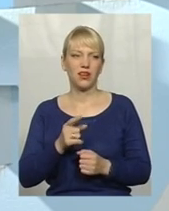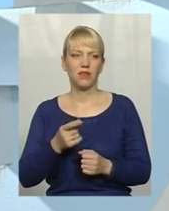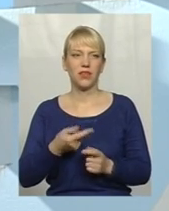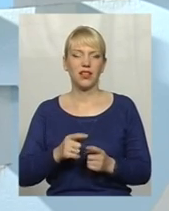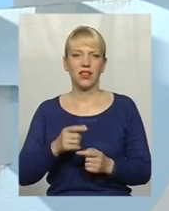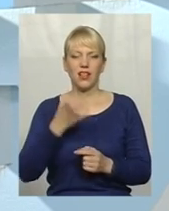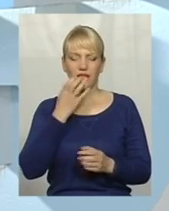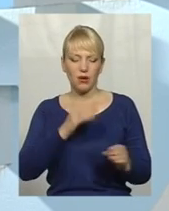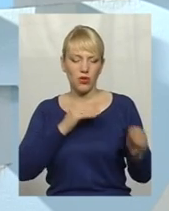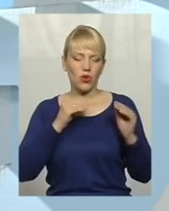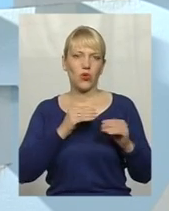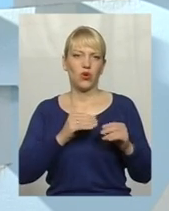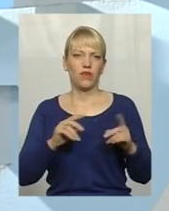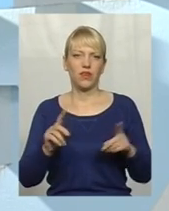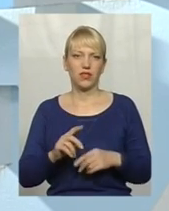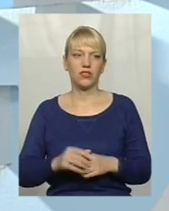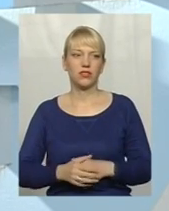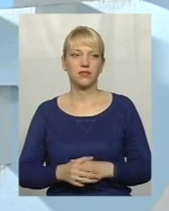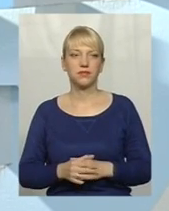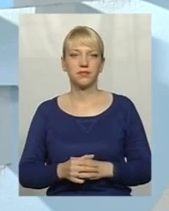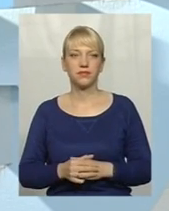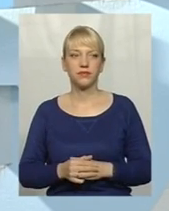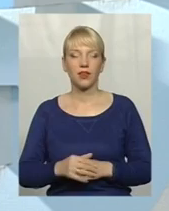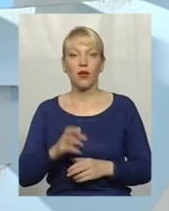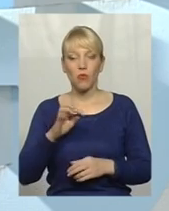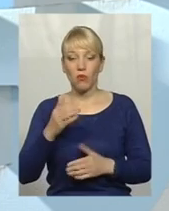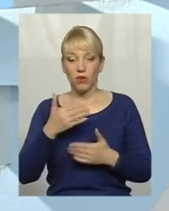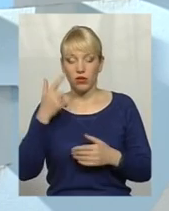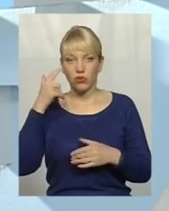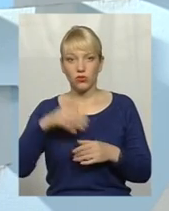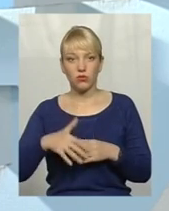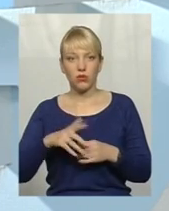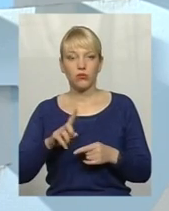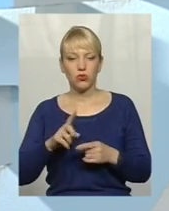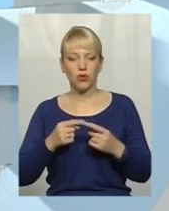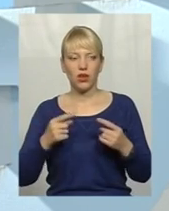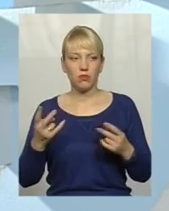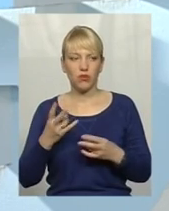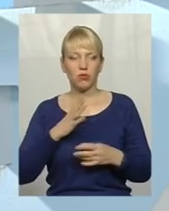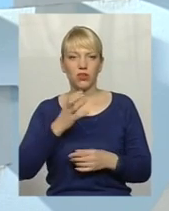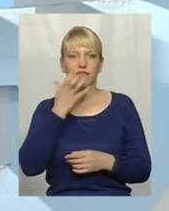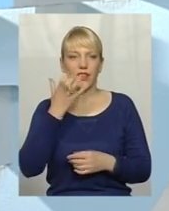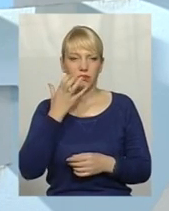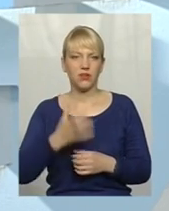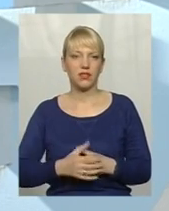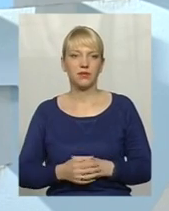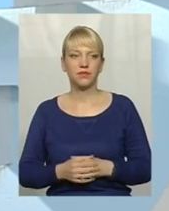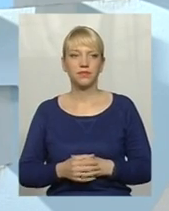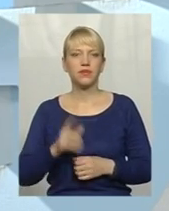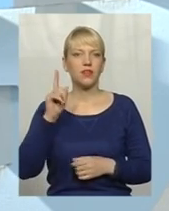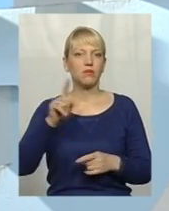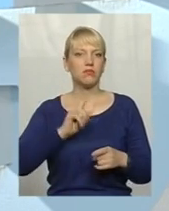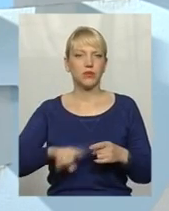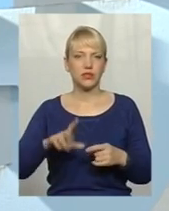степли колдри військові, от, бо ми розуміємо, що речі мають таку, воно зношку. Властиві зношувати. зношку, там,